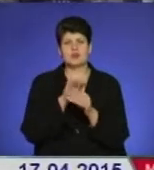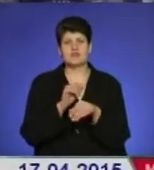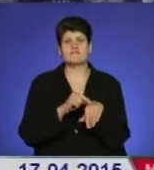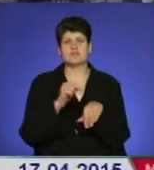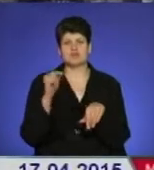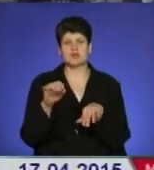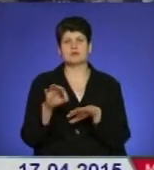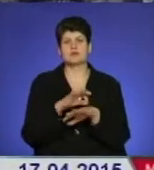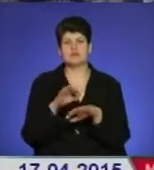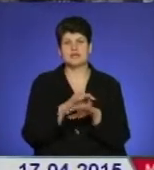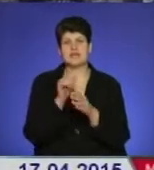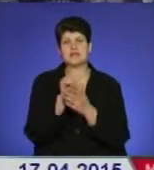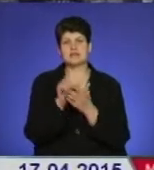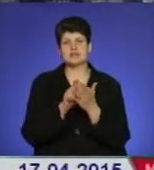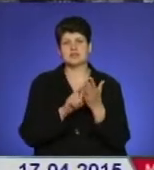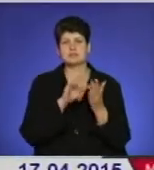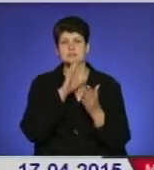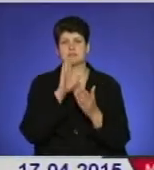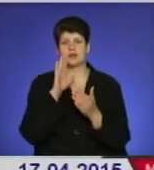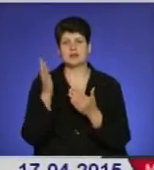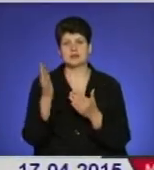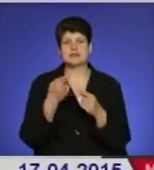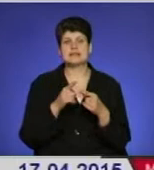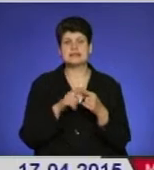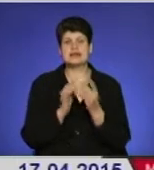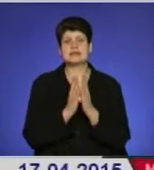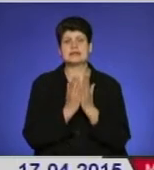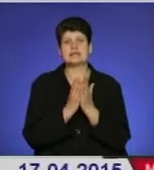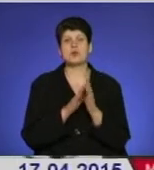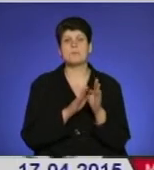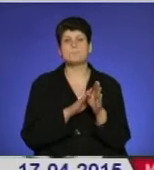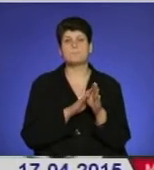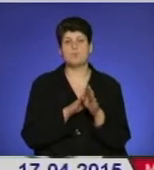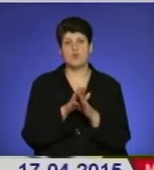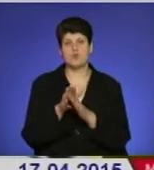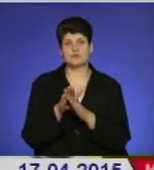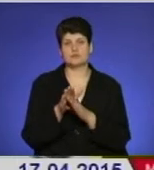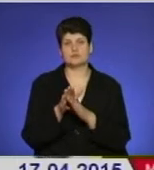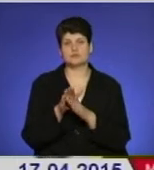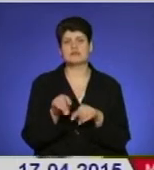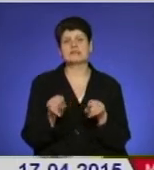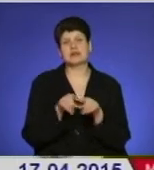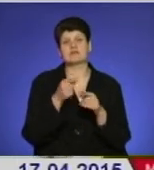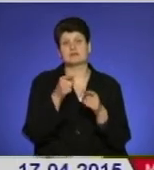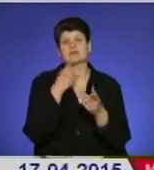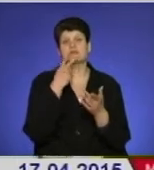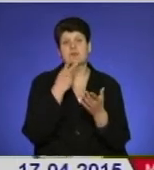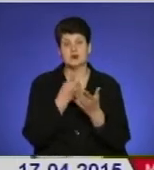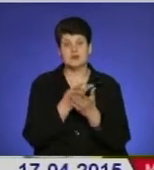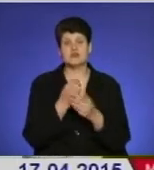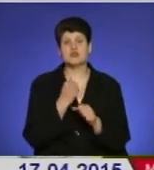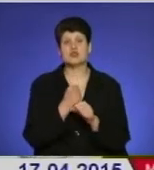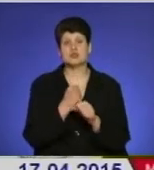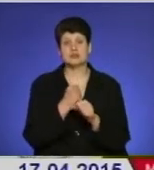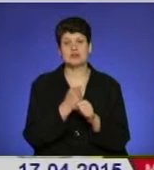дружини і віршем присвятою від матері. Ця книжка повністю, так як він її бачив, він зробив її